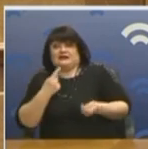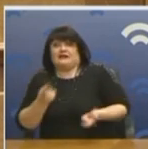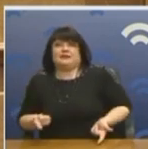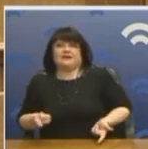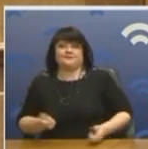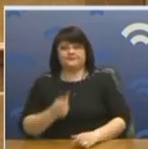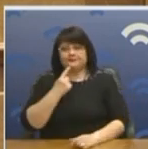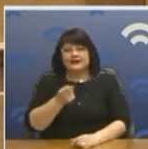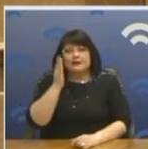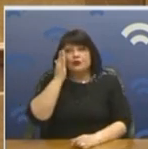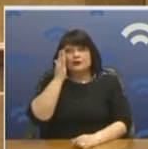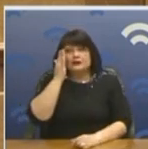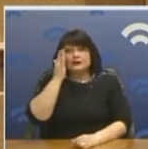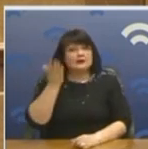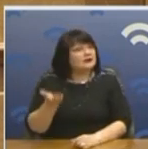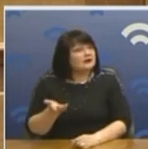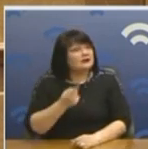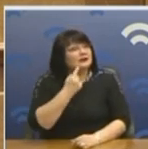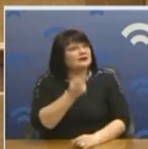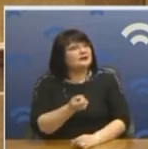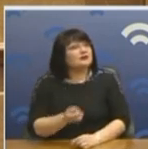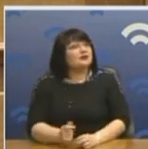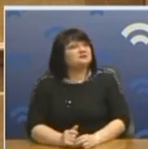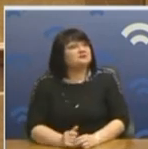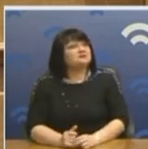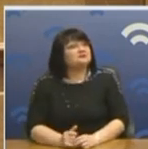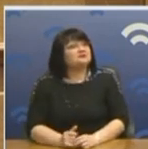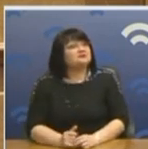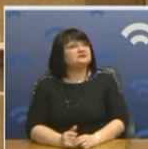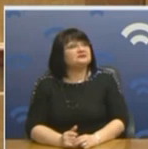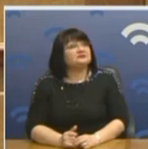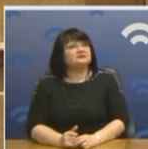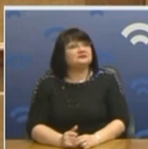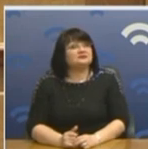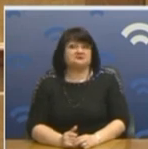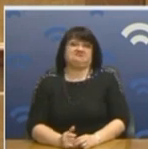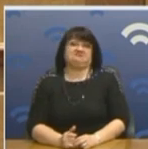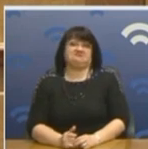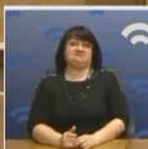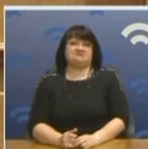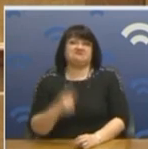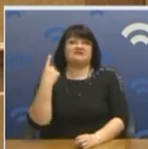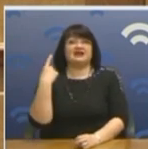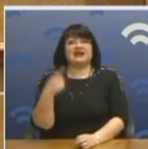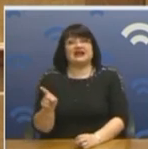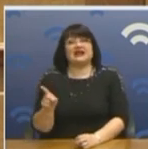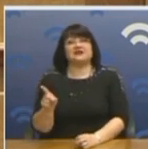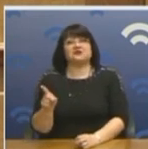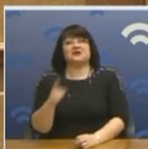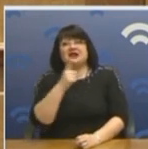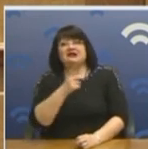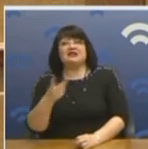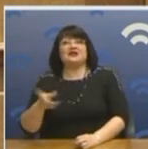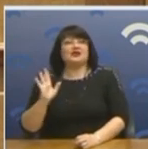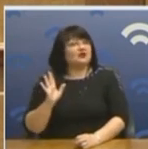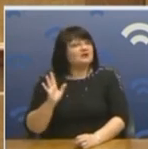Γιατί δεν ψάχνουν λίγο τα παράνομα ζαμιάς Αθήνας. Εκατό λειτουργούν. Εκατό παράνομα ζαμιά είναι, παιδιά. Εκατό είναι, δεν είναι ένα και δύο. Γιατί εκεί